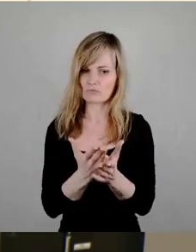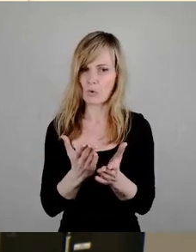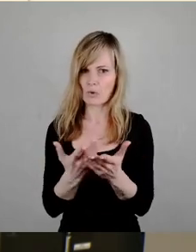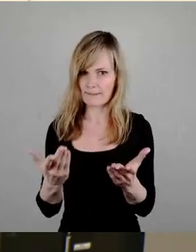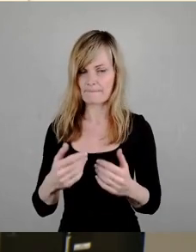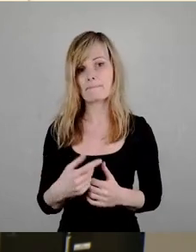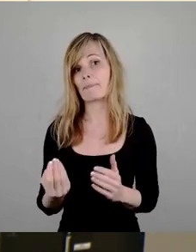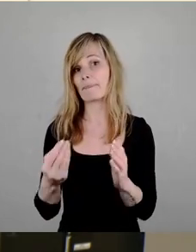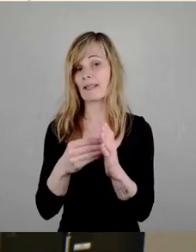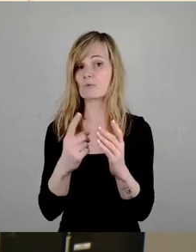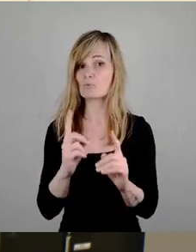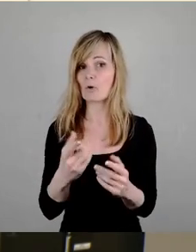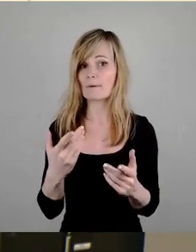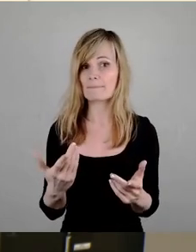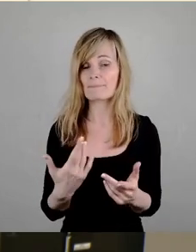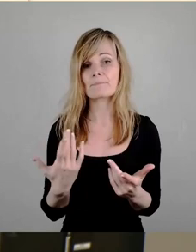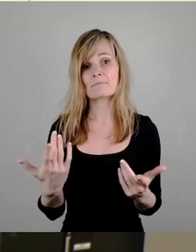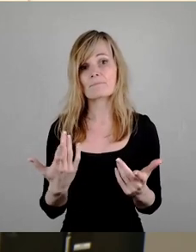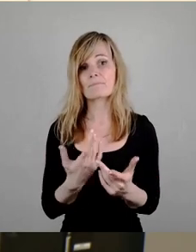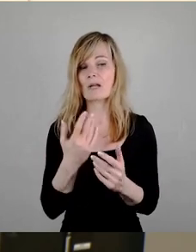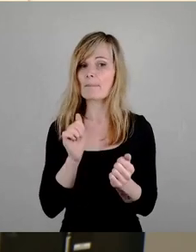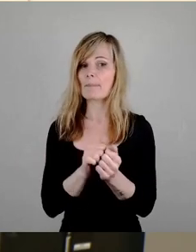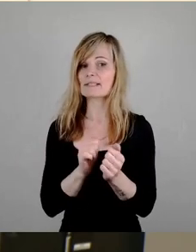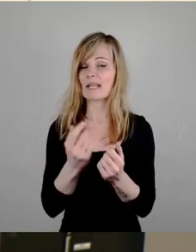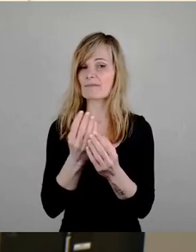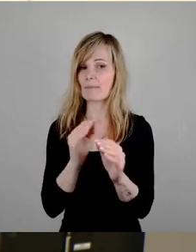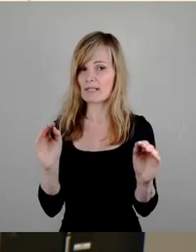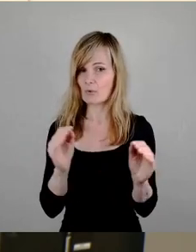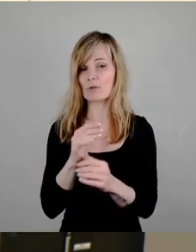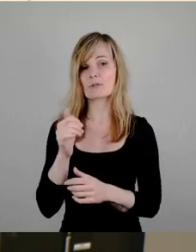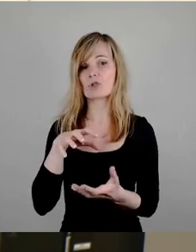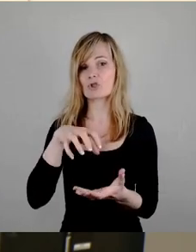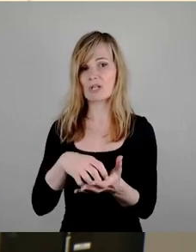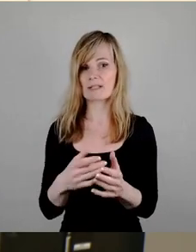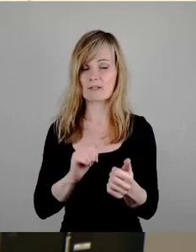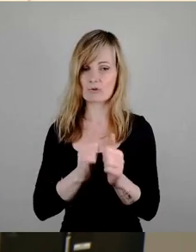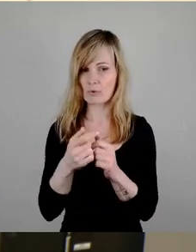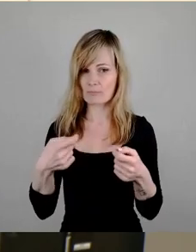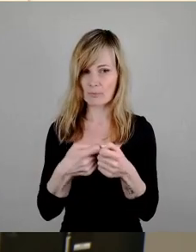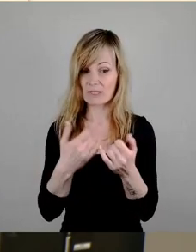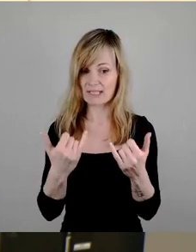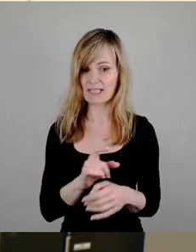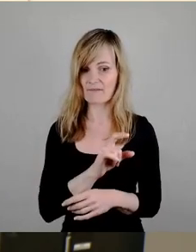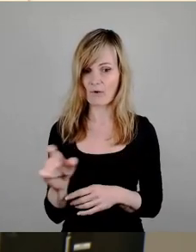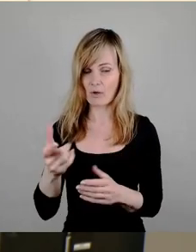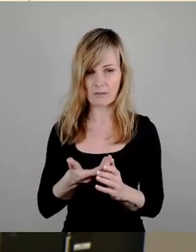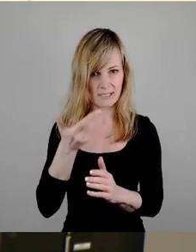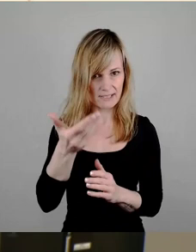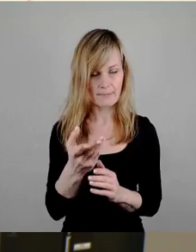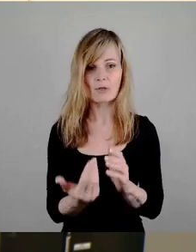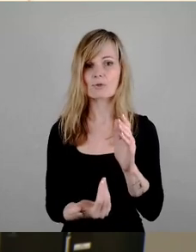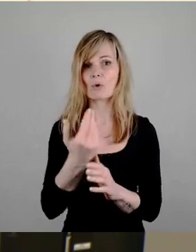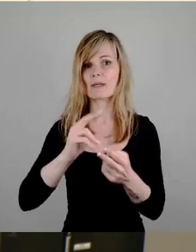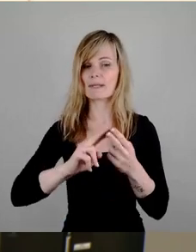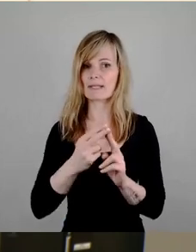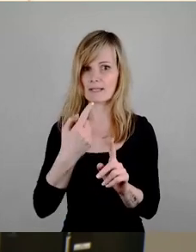noch die Presseinformation Die der Stadtsportbund diese Woche herausgegeben hat Mit den neuen Mitgliederzahlen in den